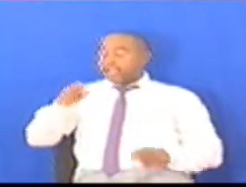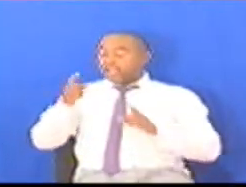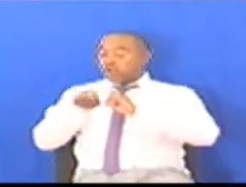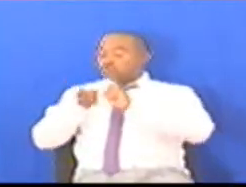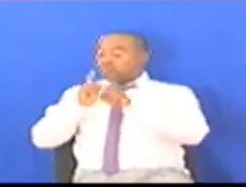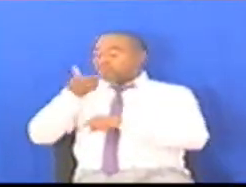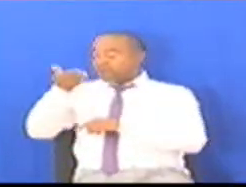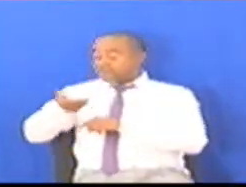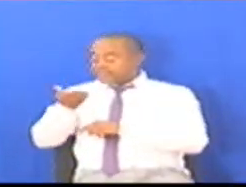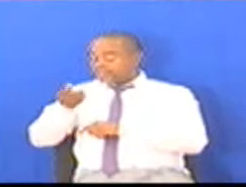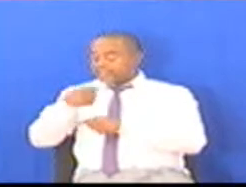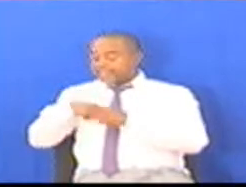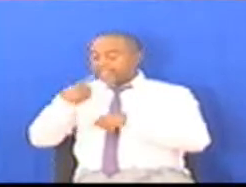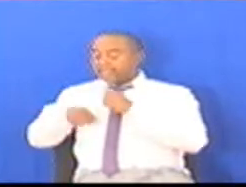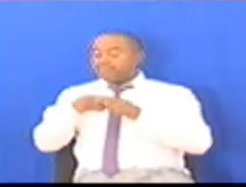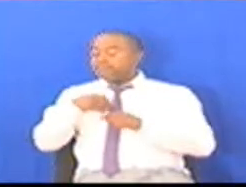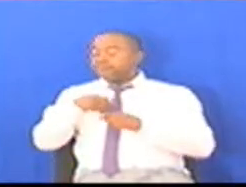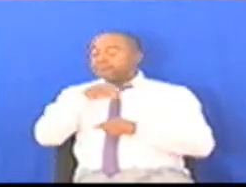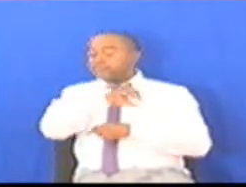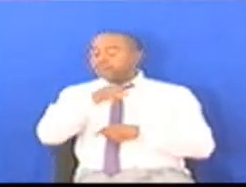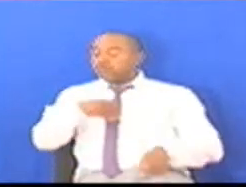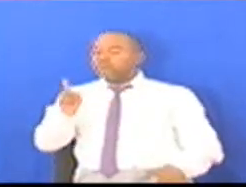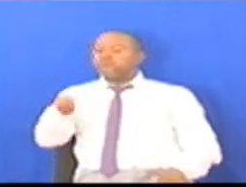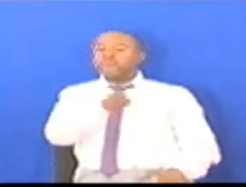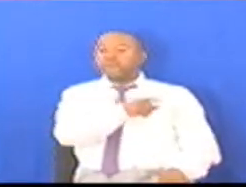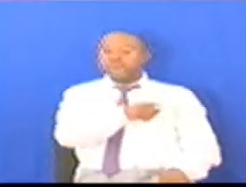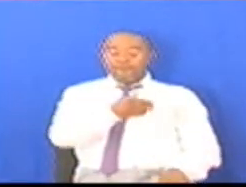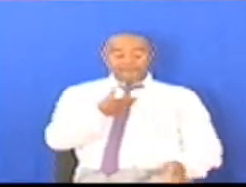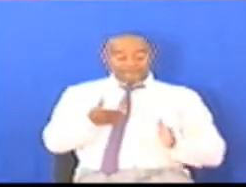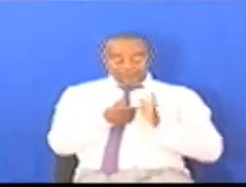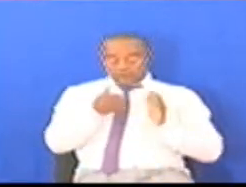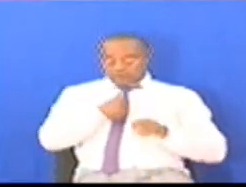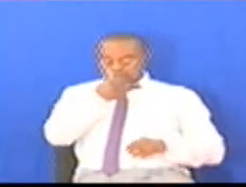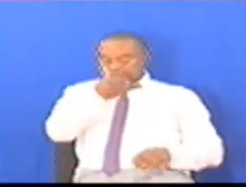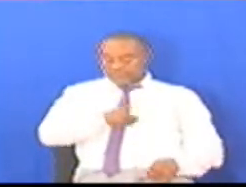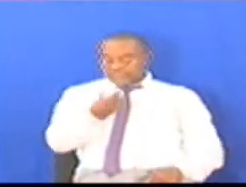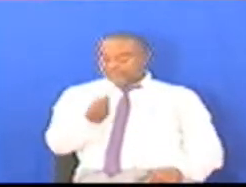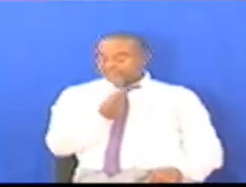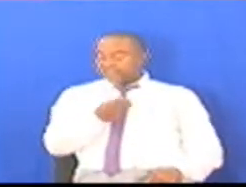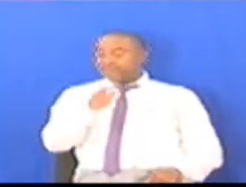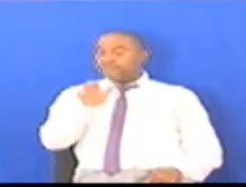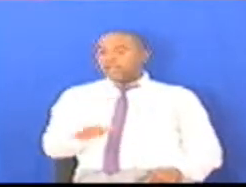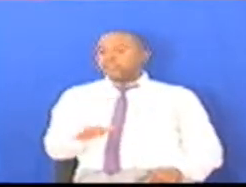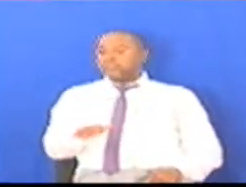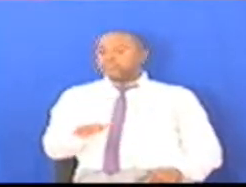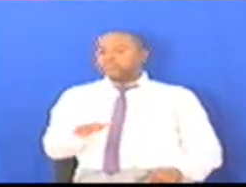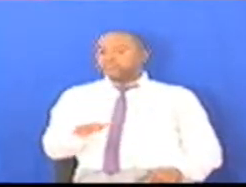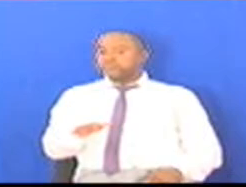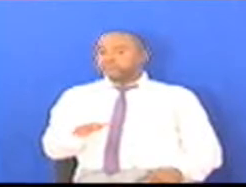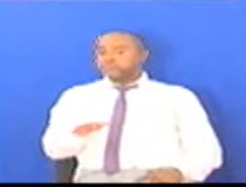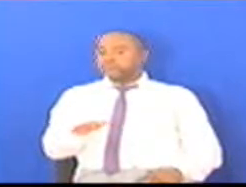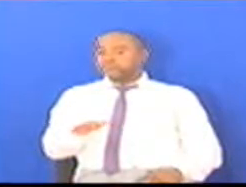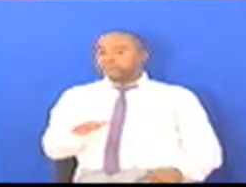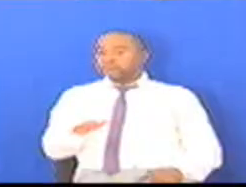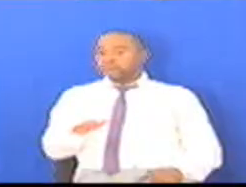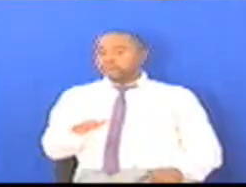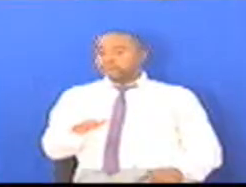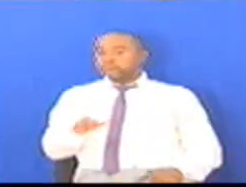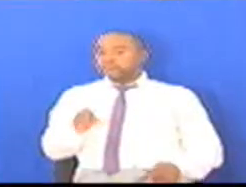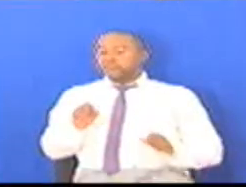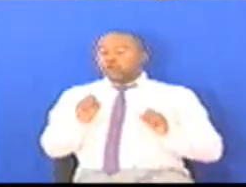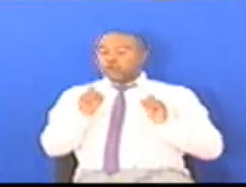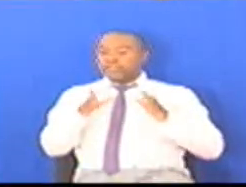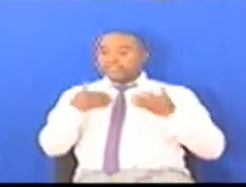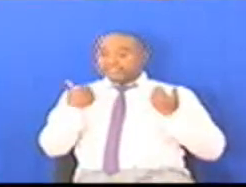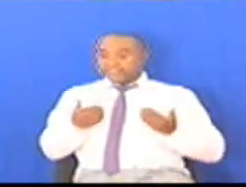Na mimi pale jimbo ni kwangu Ni vijiji vichaje sana vimebaki Isasa hivi kuna endolea na miradi ya Decentification Kwa